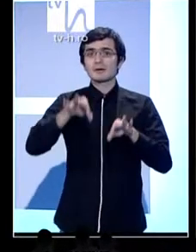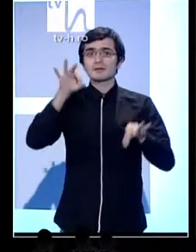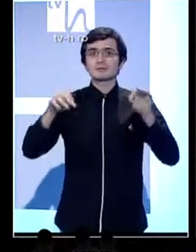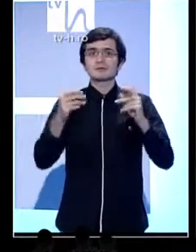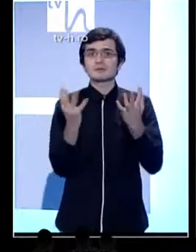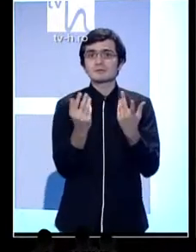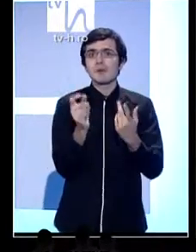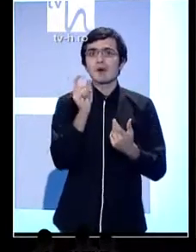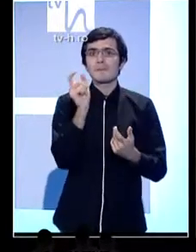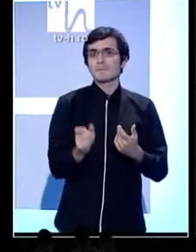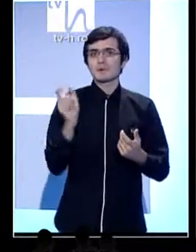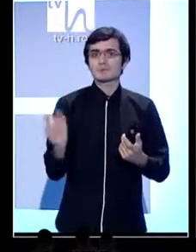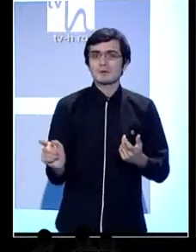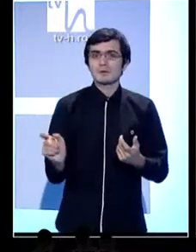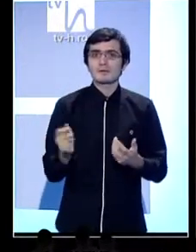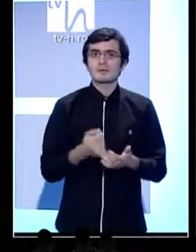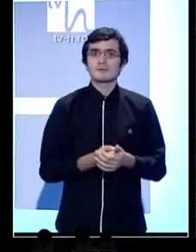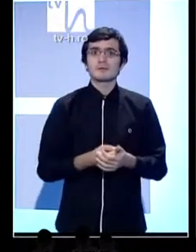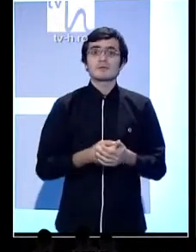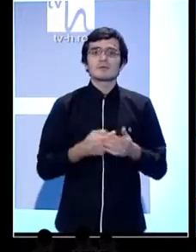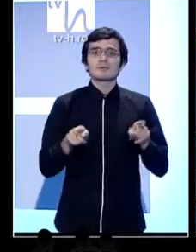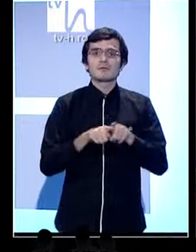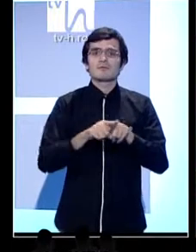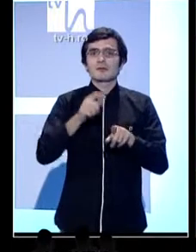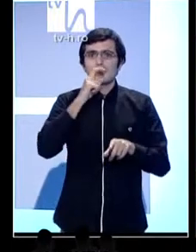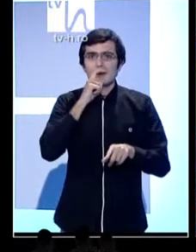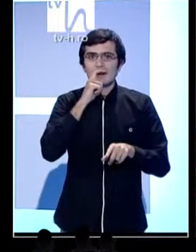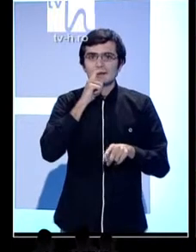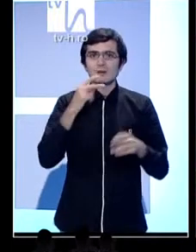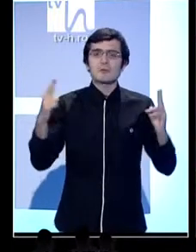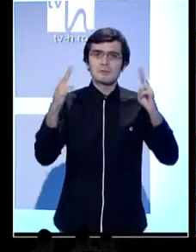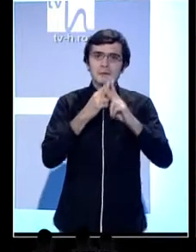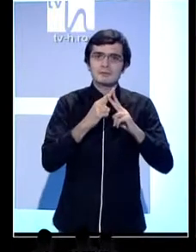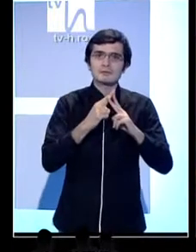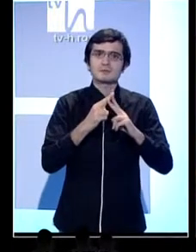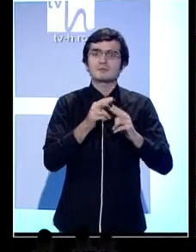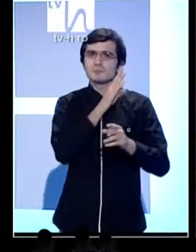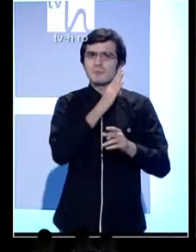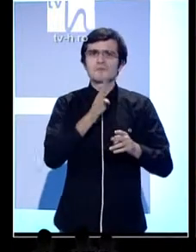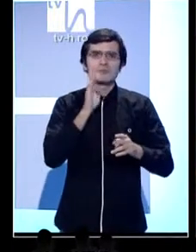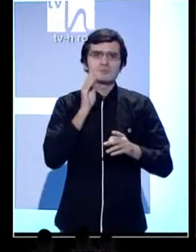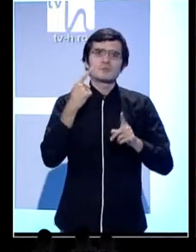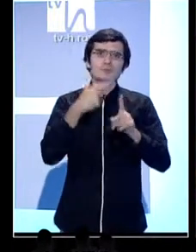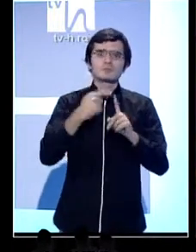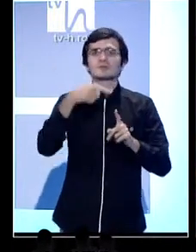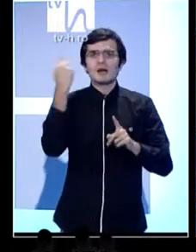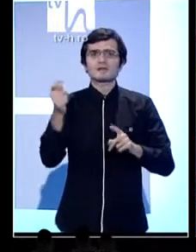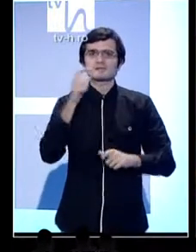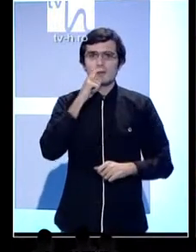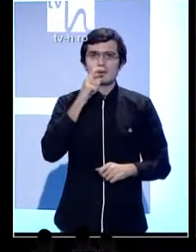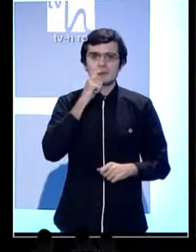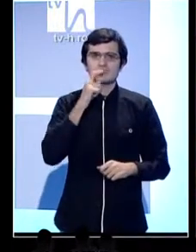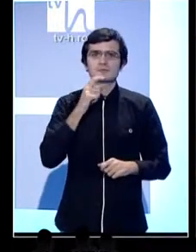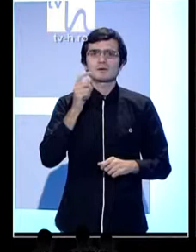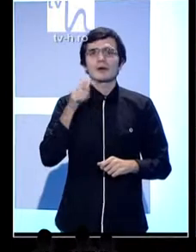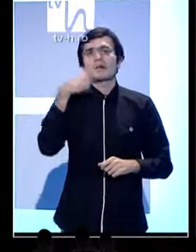domnul Ghiocel, ca dumneavoastră care mi-a spus 100%, ca băiatul... Eu cu Ghiocel vine, nimeni mă împreună de mână la... Ca domnul Grațian, mai devreme... Grațian ne cântă la pianu.